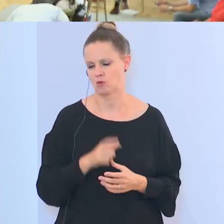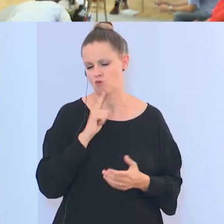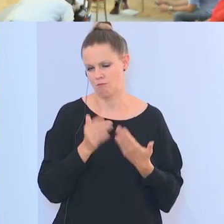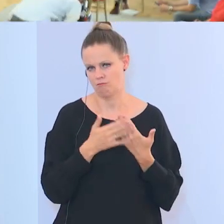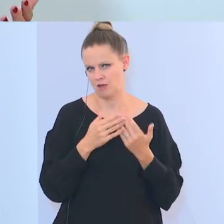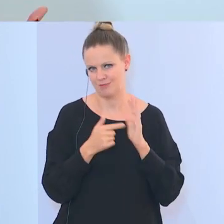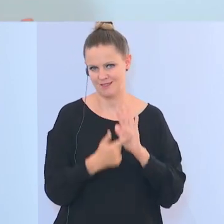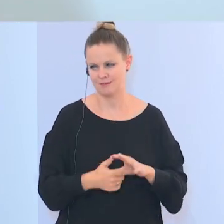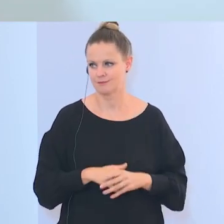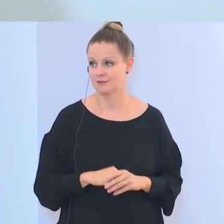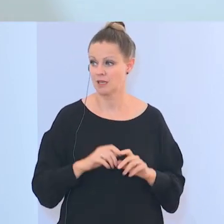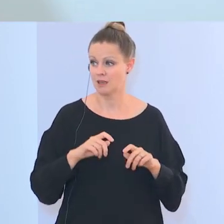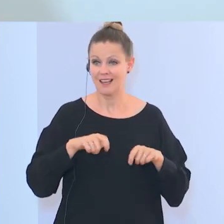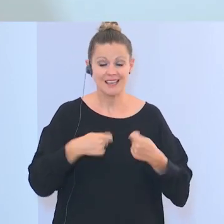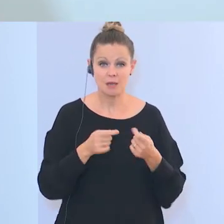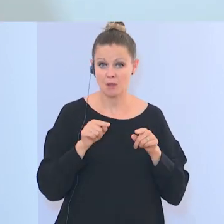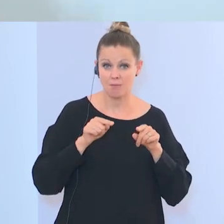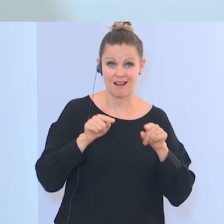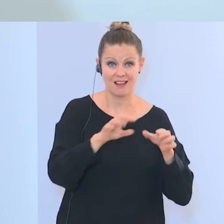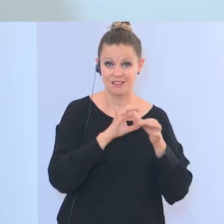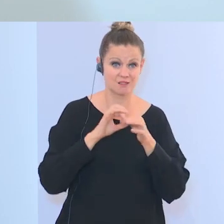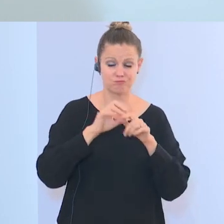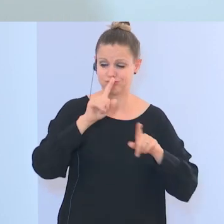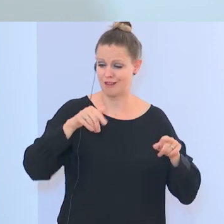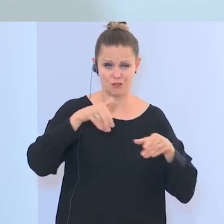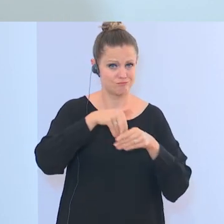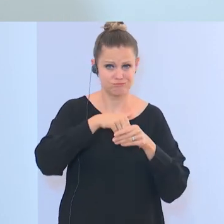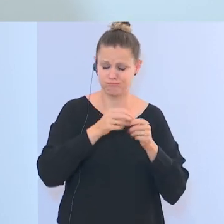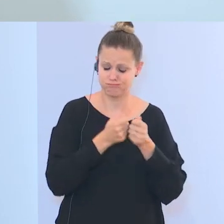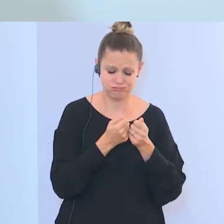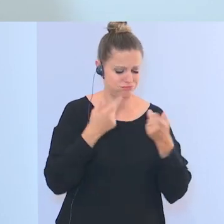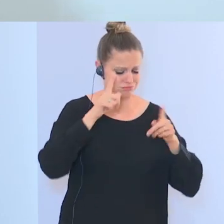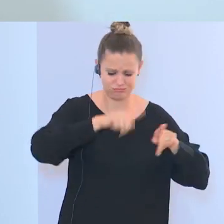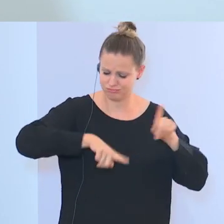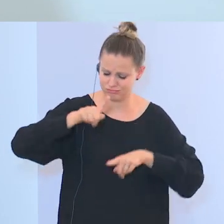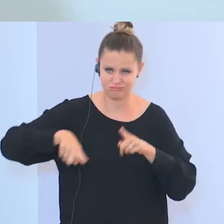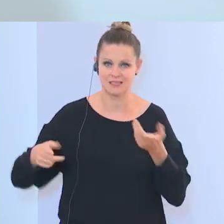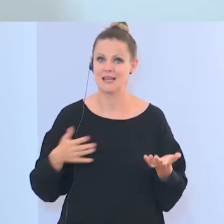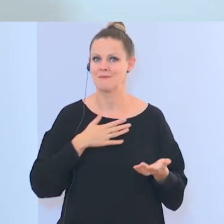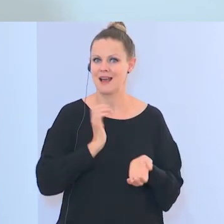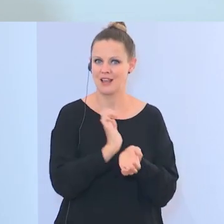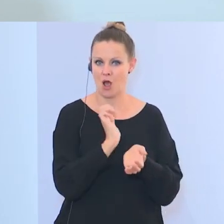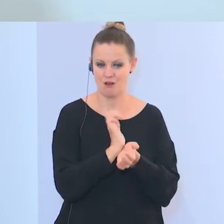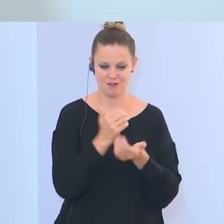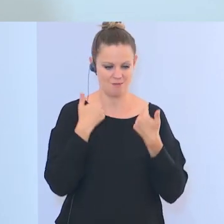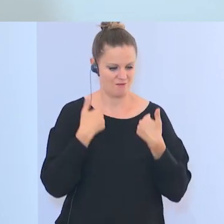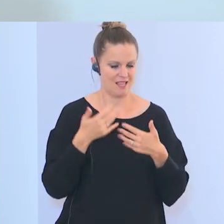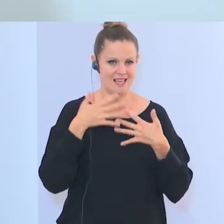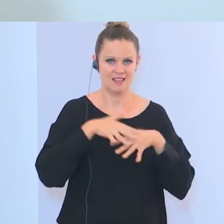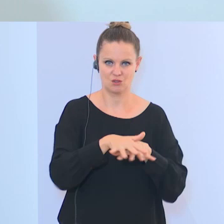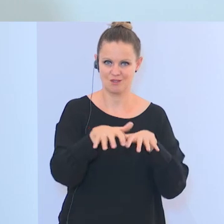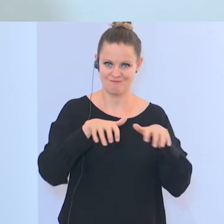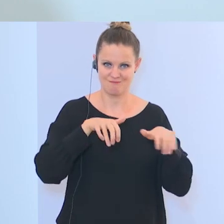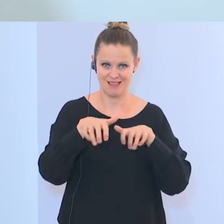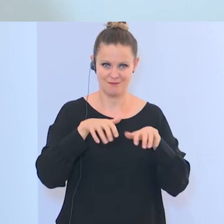Ja, natürlich gibt es Parallelgesellschaften in unterschiedlicher Ausprägung. Meine Aufgabe als Integrationsministerin ist es,